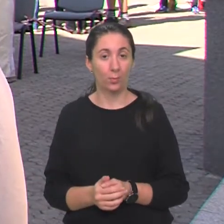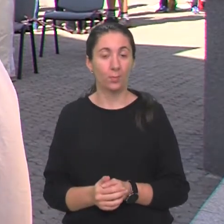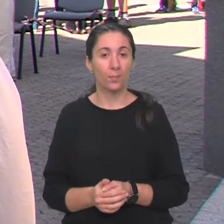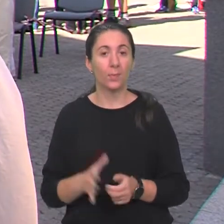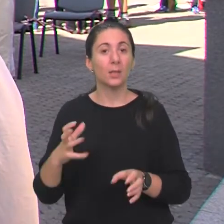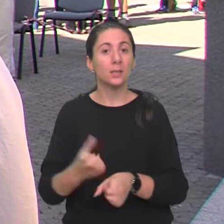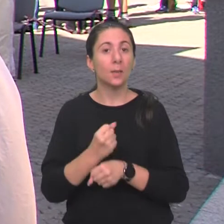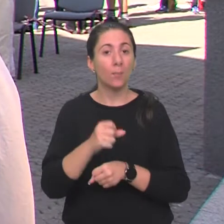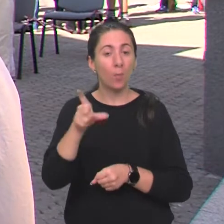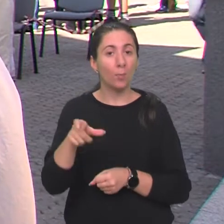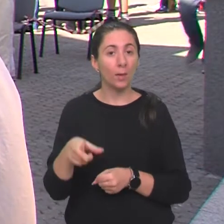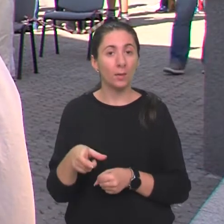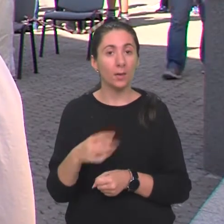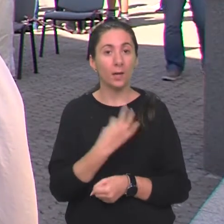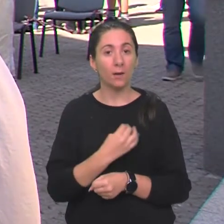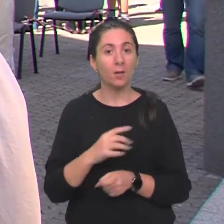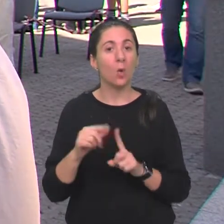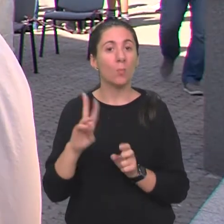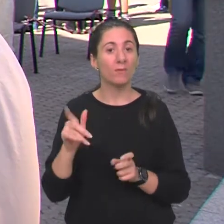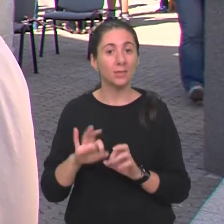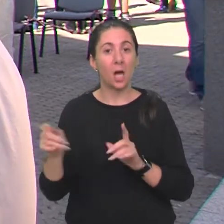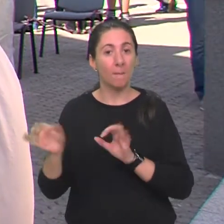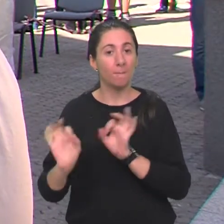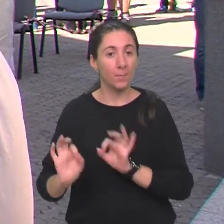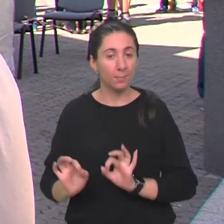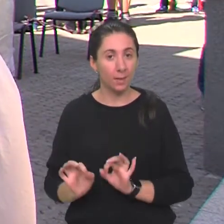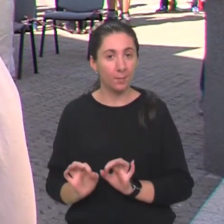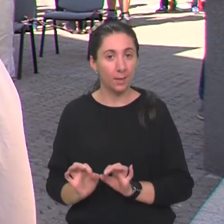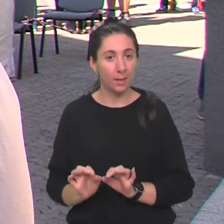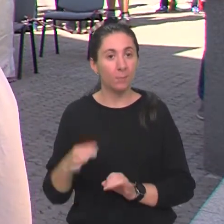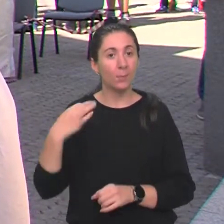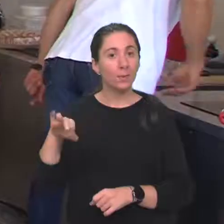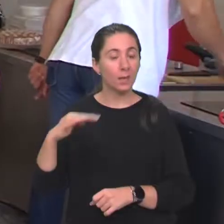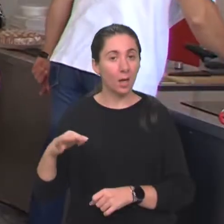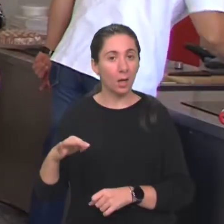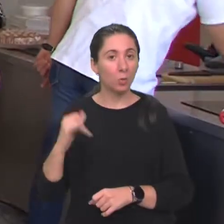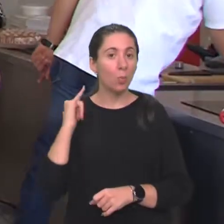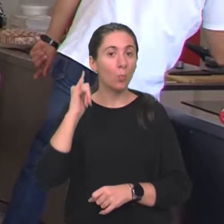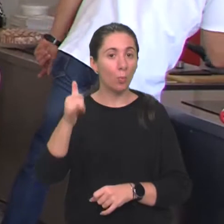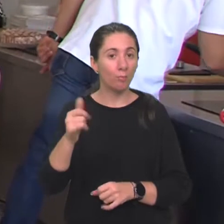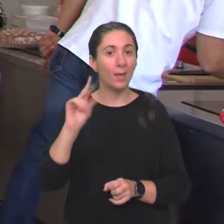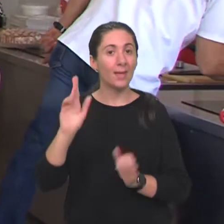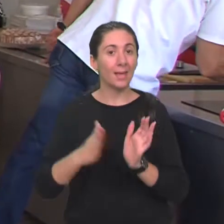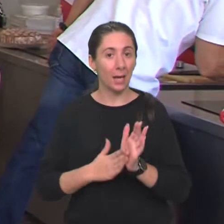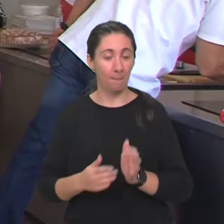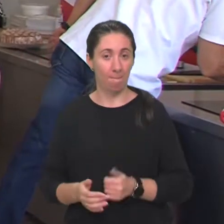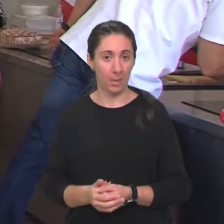Za pobjednike je Hrvatska provincija pripremila nagradu putovanje u Rim.